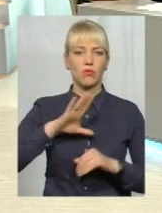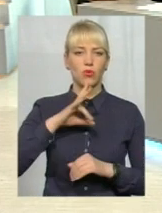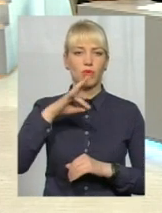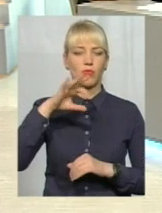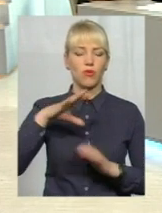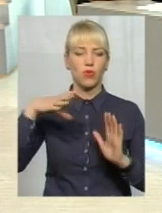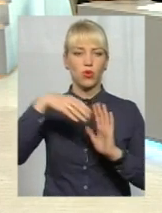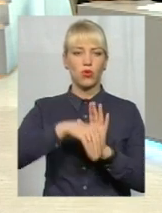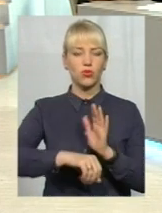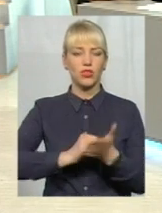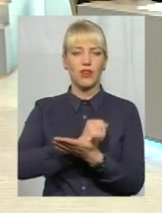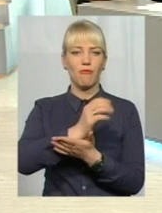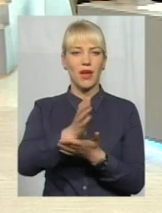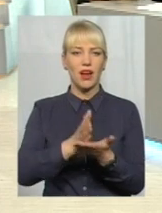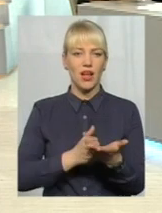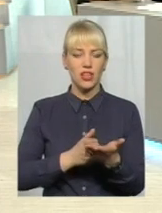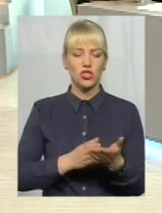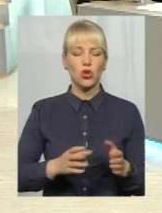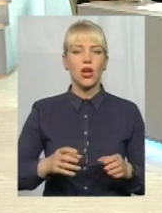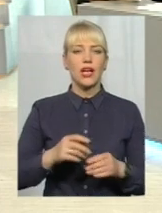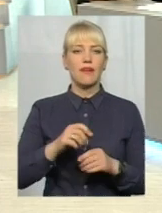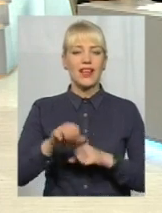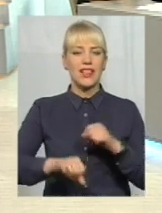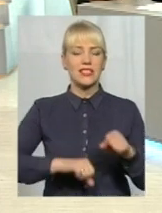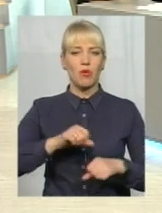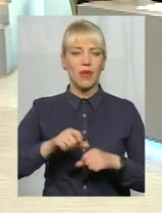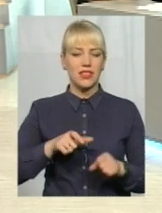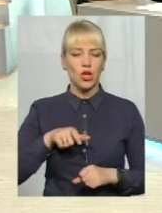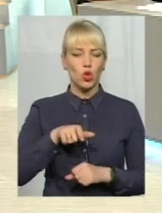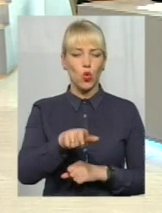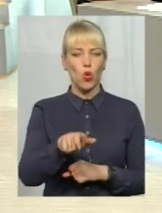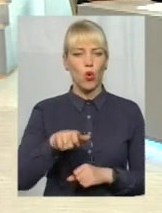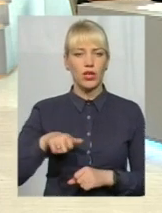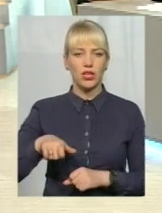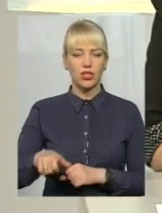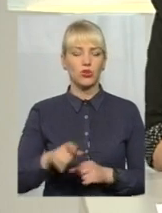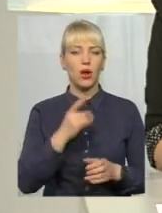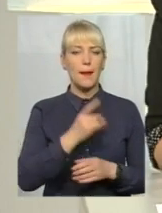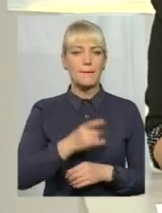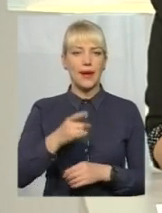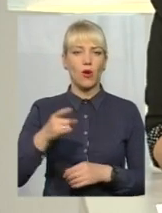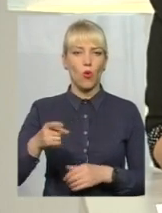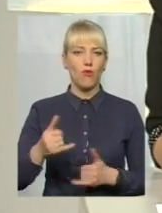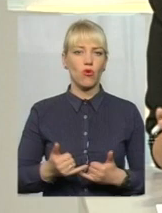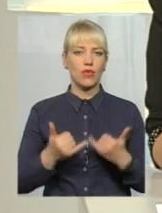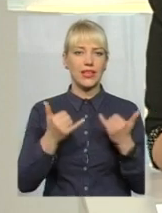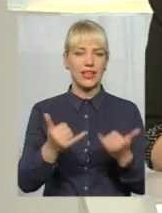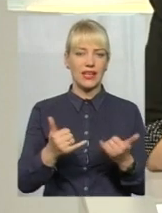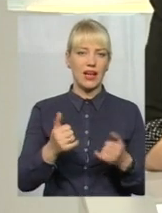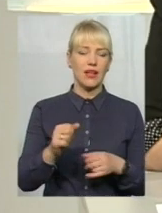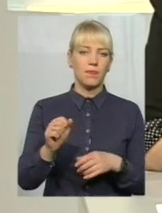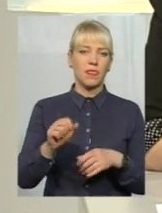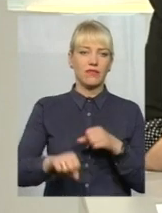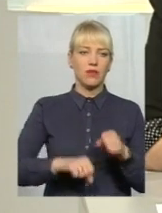у мережу велосипедних доріжок, також парковок для велосипедів. Мали з